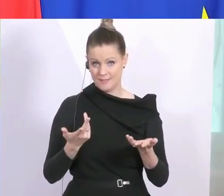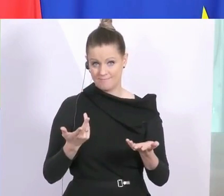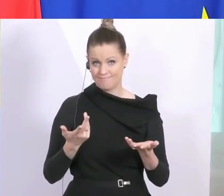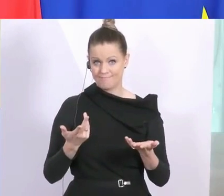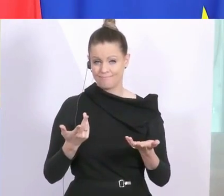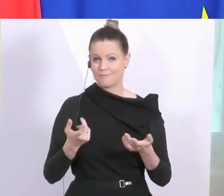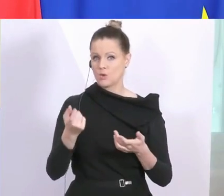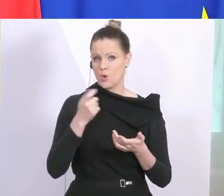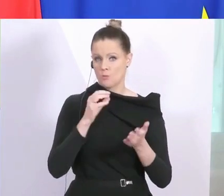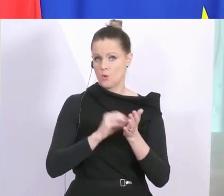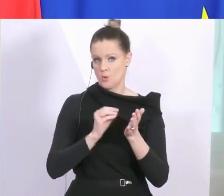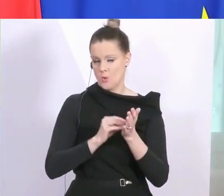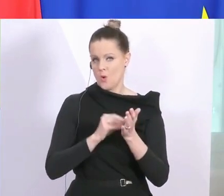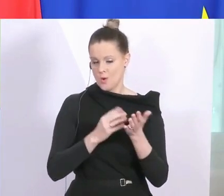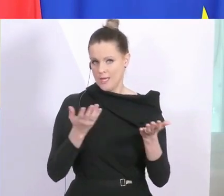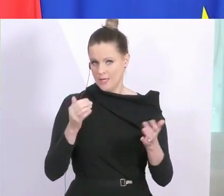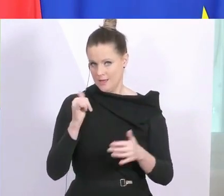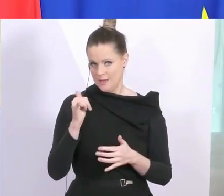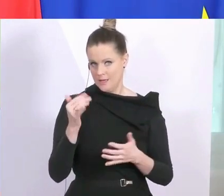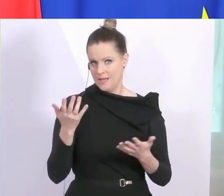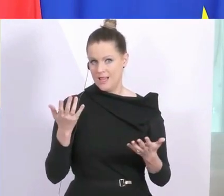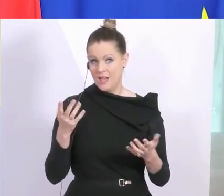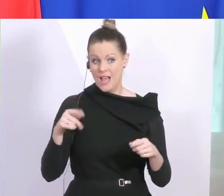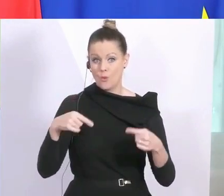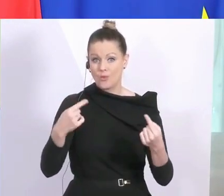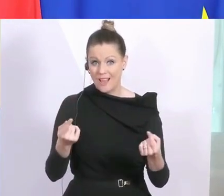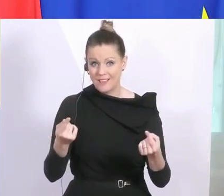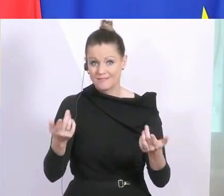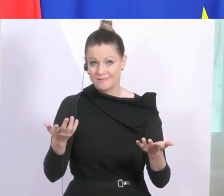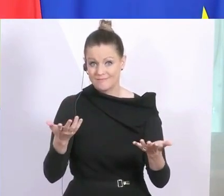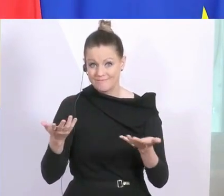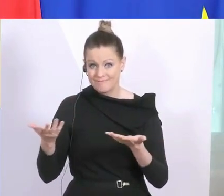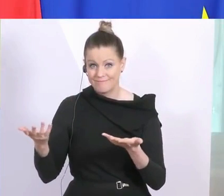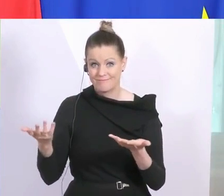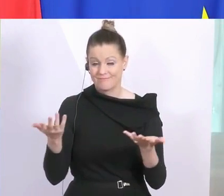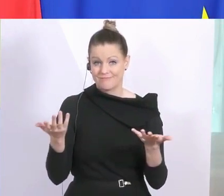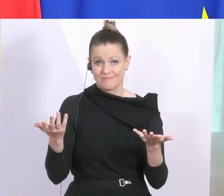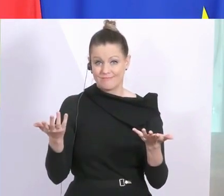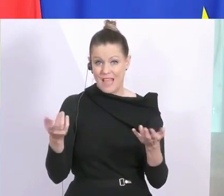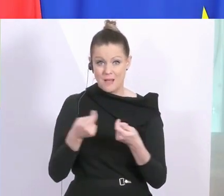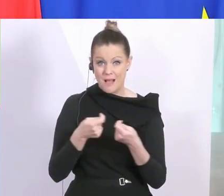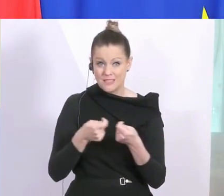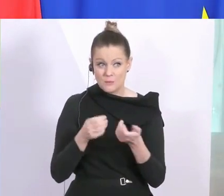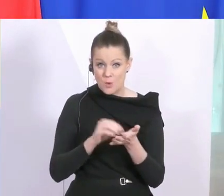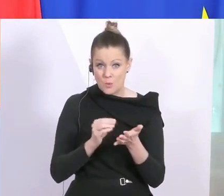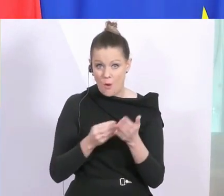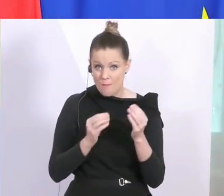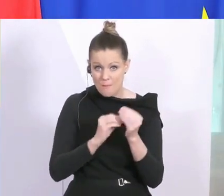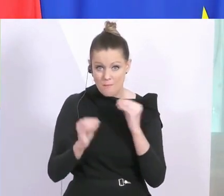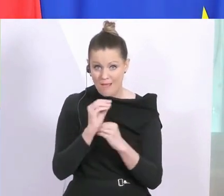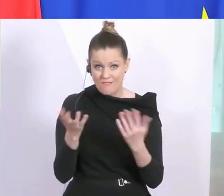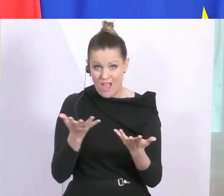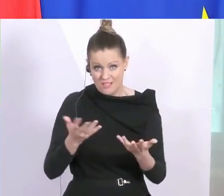auch noch ein weiterer Faktor werden. Aber dann sind wir bald am Ende der Fahnenstange mit unseren Maßnahmen. Und insofern